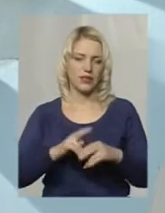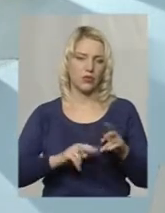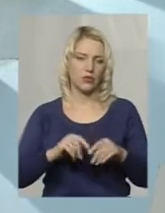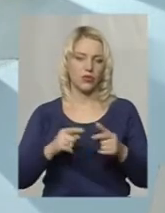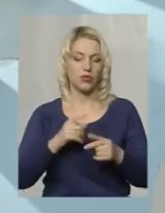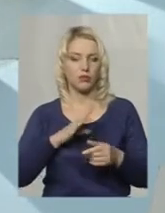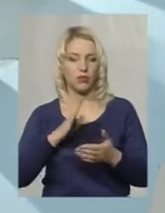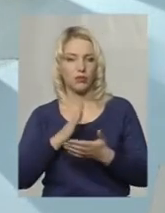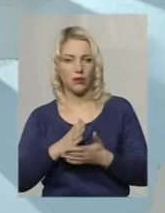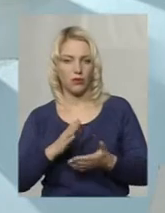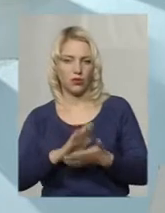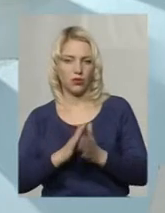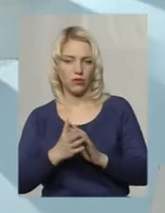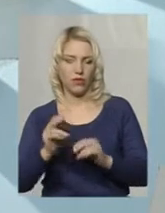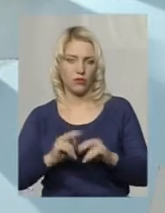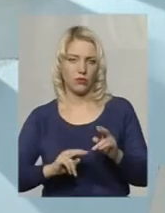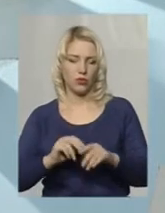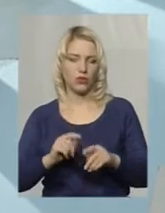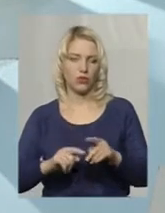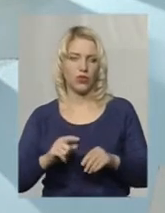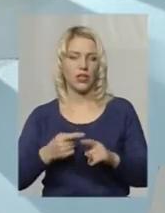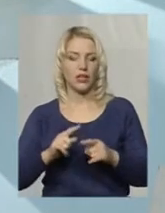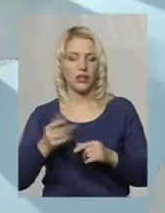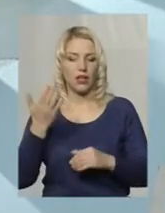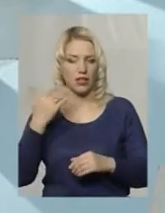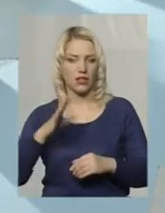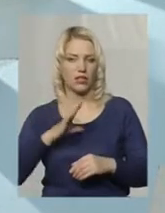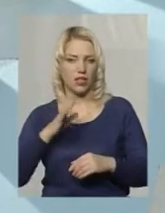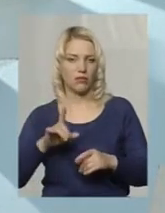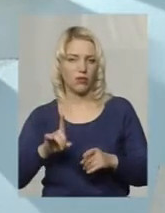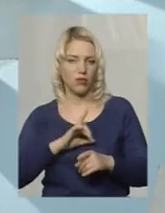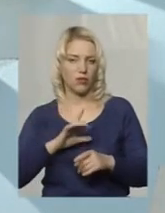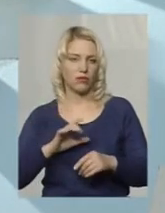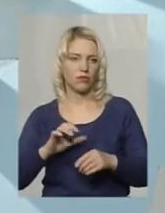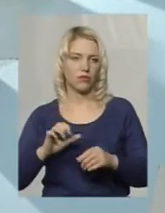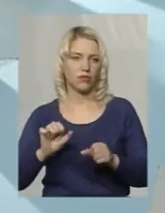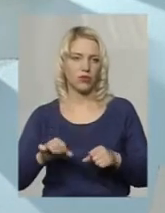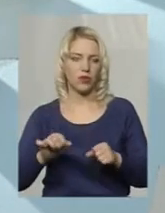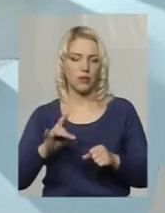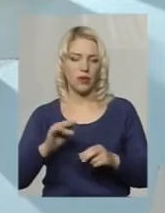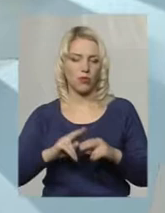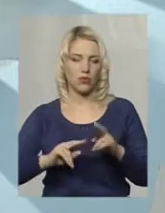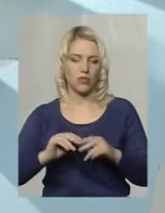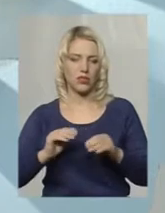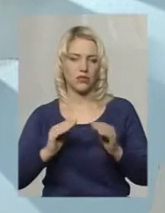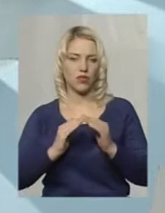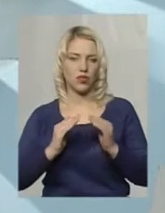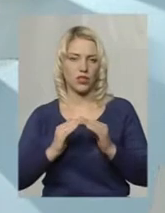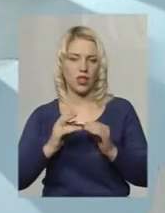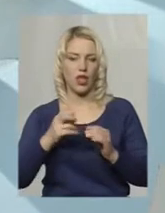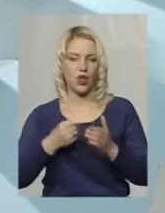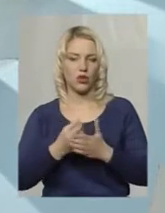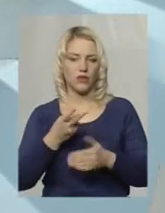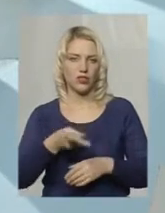прямі договори із забудовниками, бо колися це таке було можливо, при будівництві житла до 2004